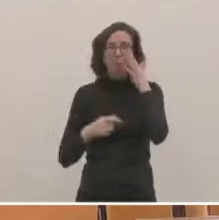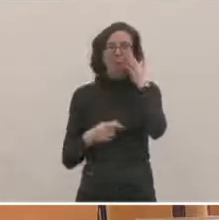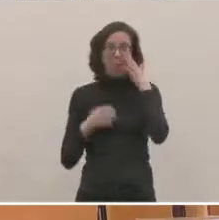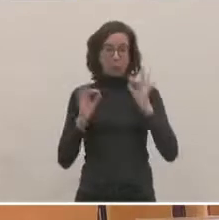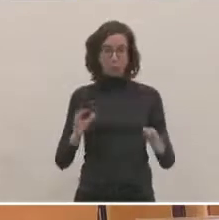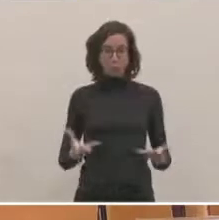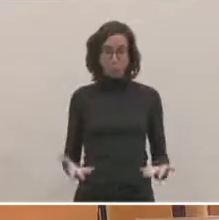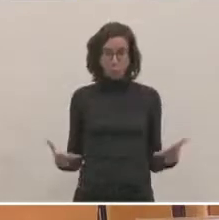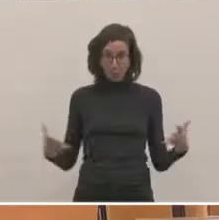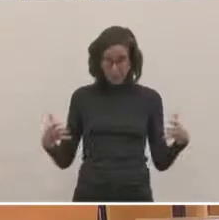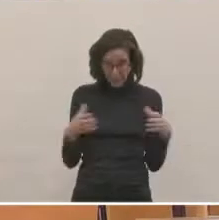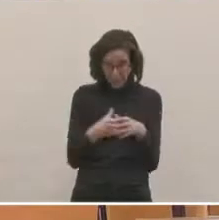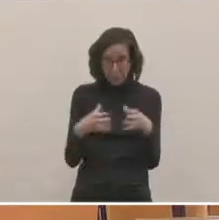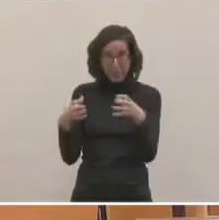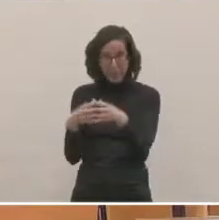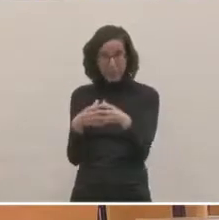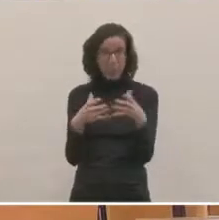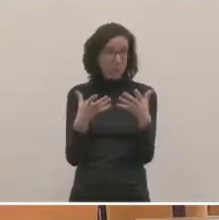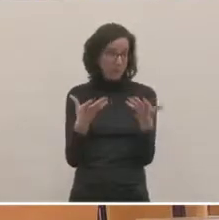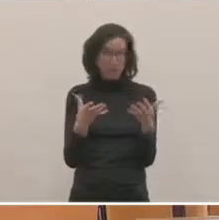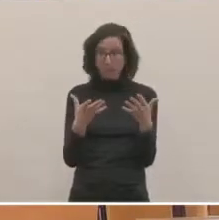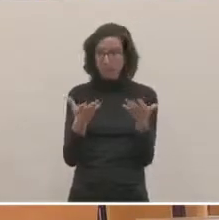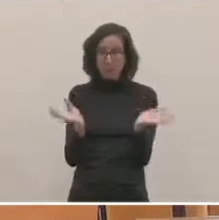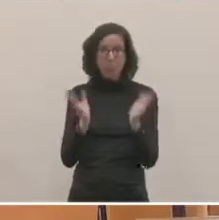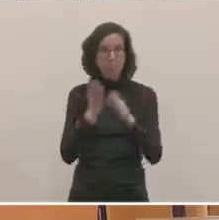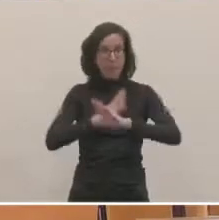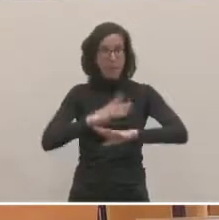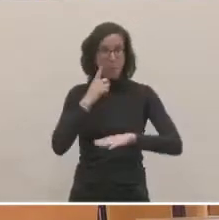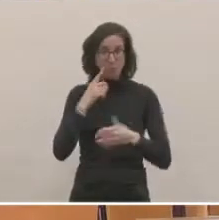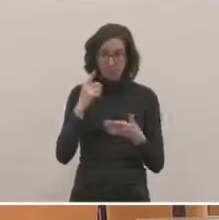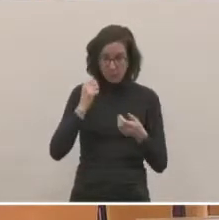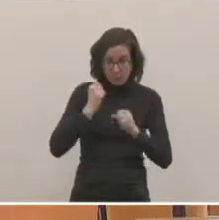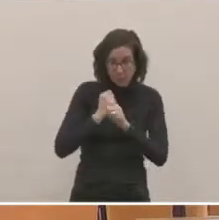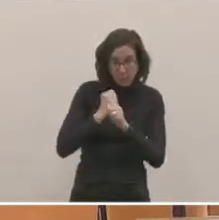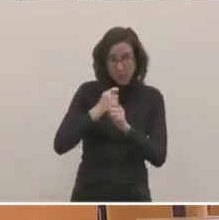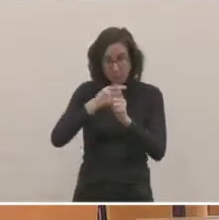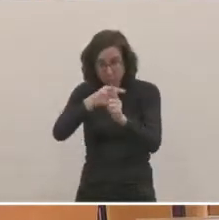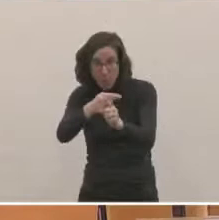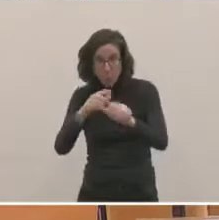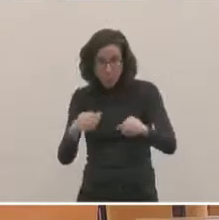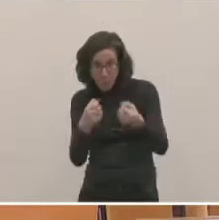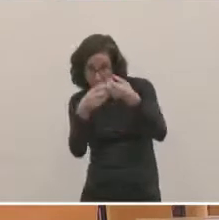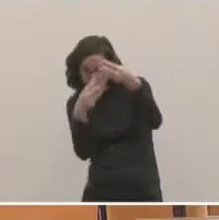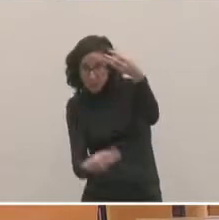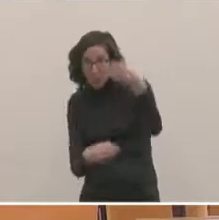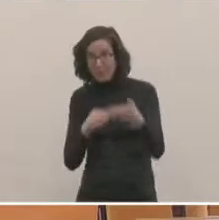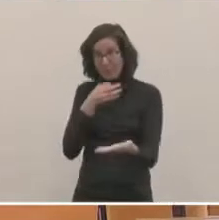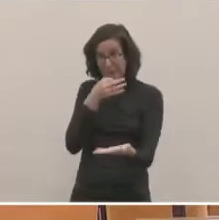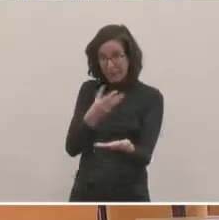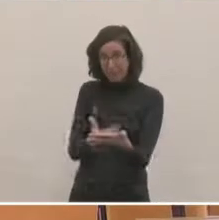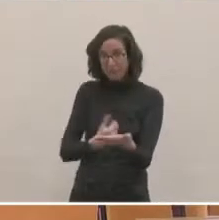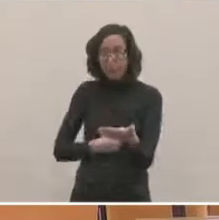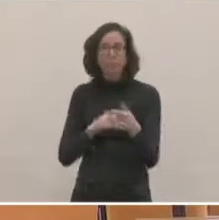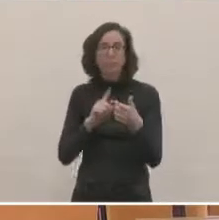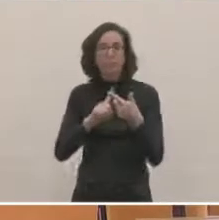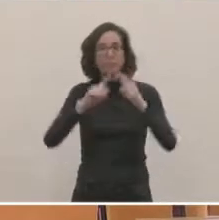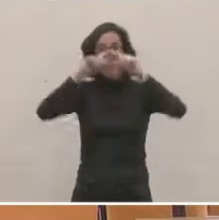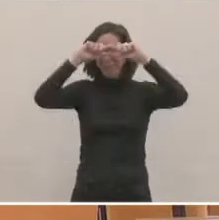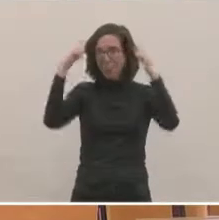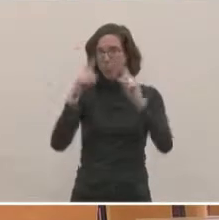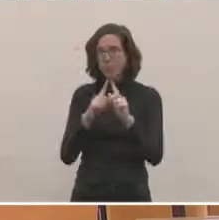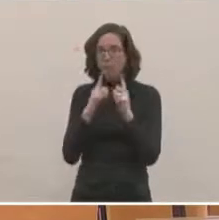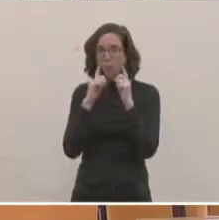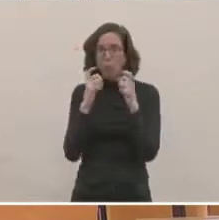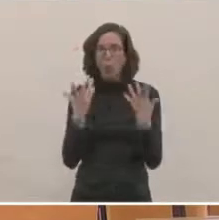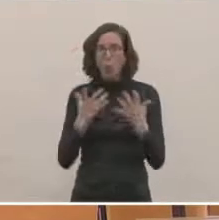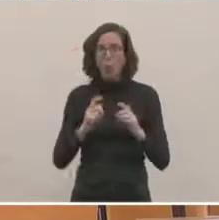part l'élargissement effectivement aux compétences que je vous ai dit, mais ce qui est important dans ces statuts qu'il faut repérer, c'est la gouvernance qui se